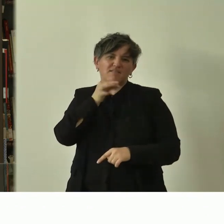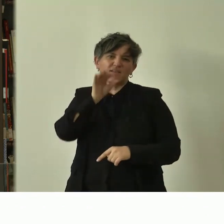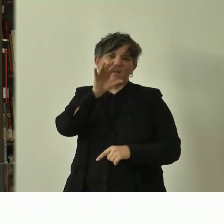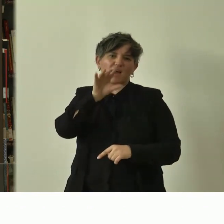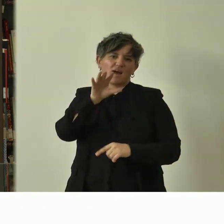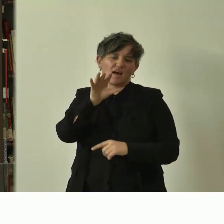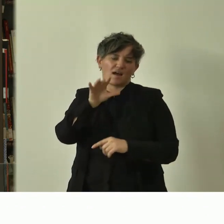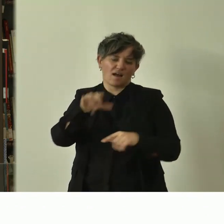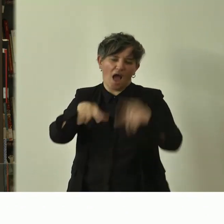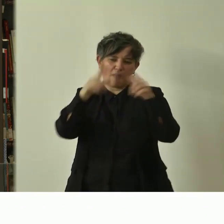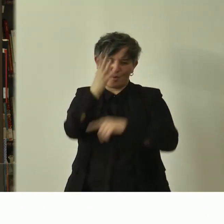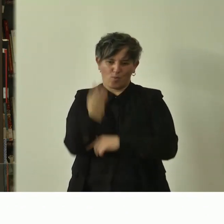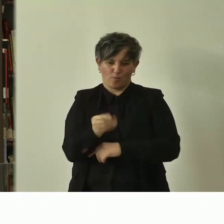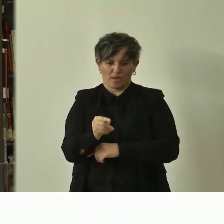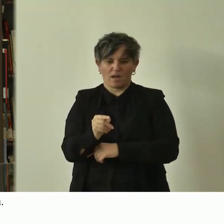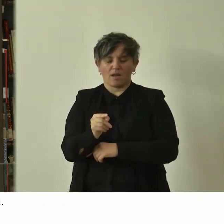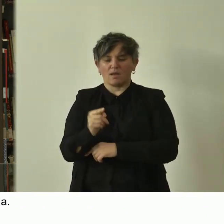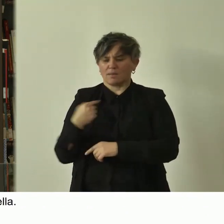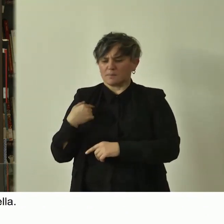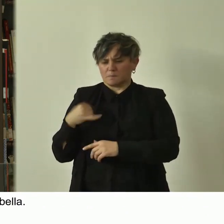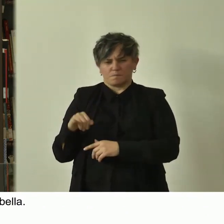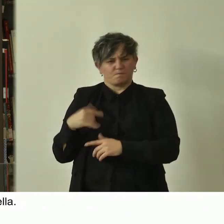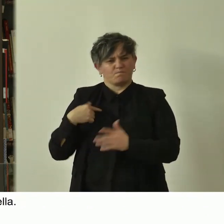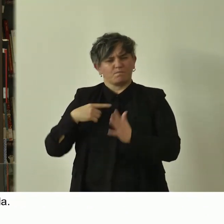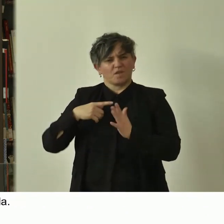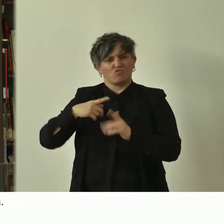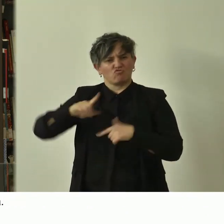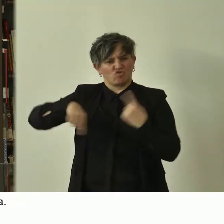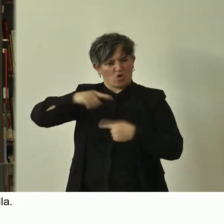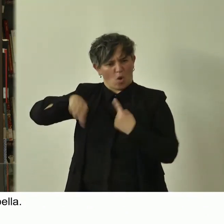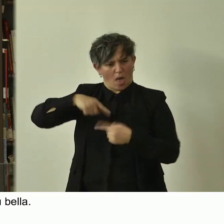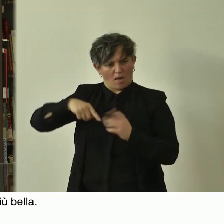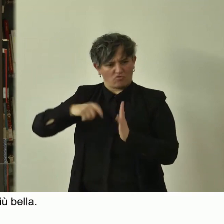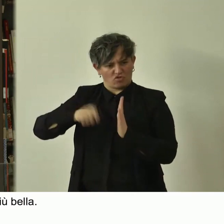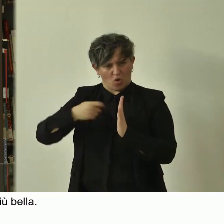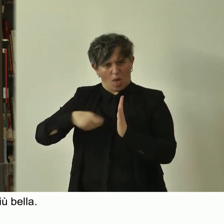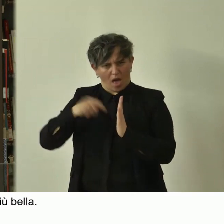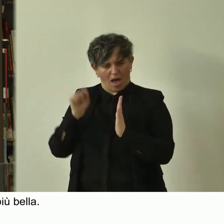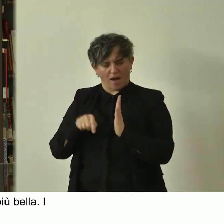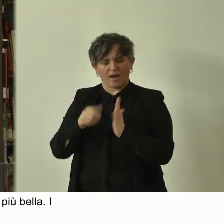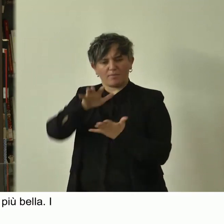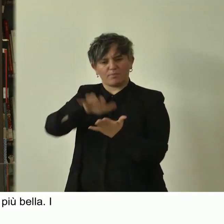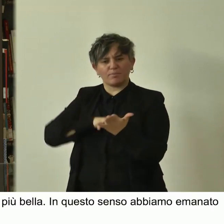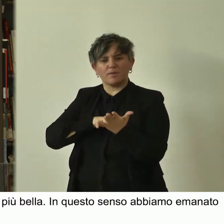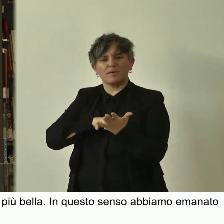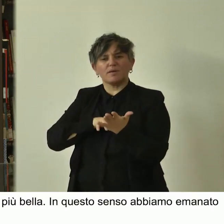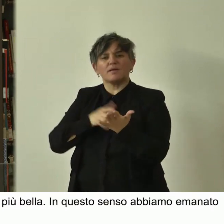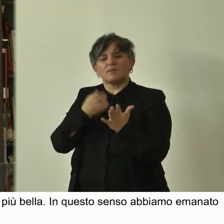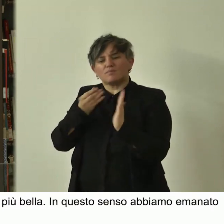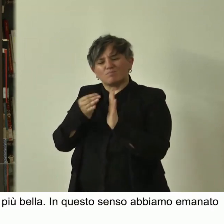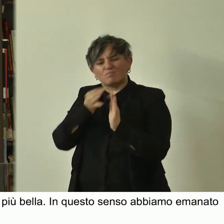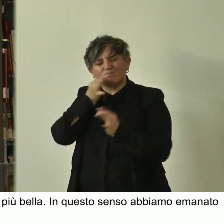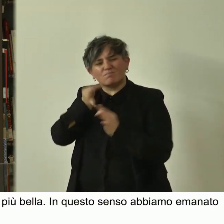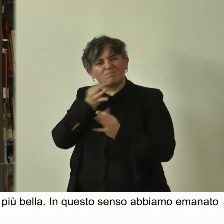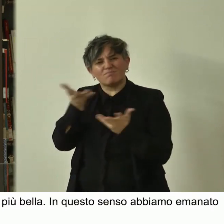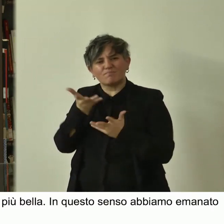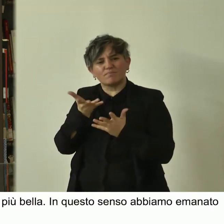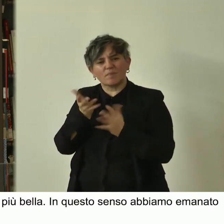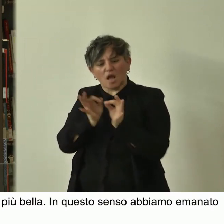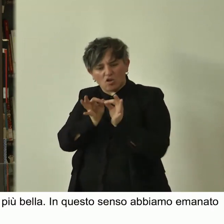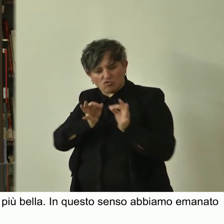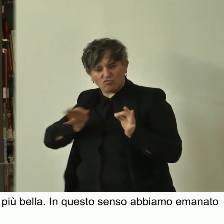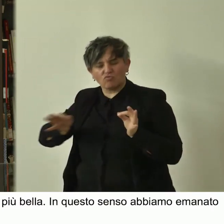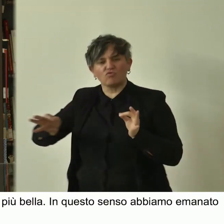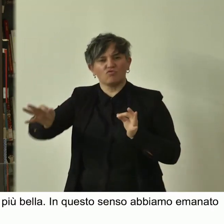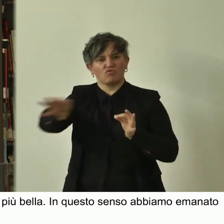abbiamo anche emanato una circolare che stabilisce delle soglie minime di circonferenza, oltre il quale, se